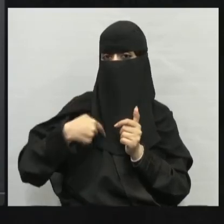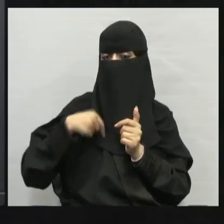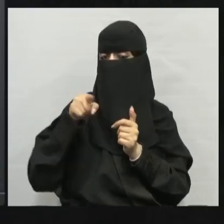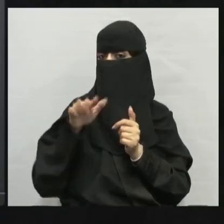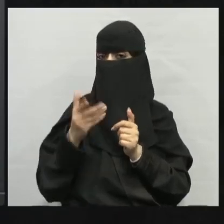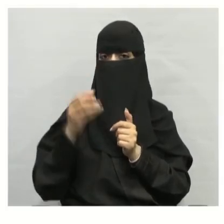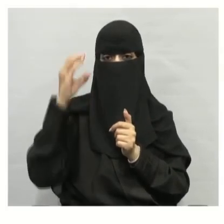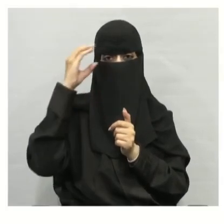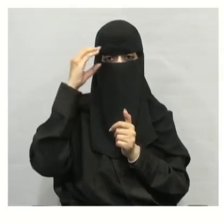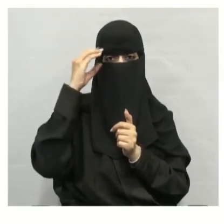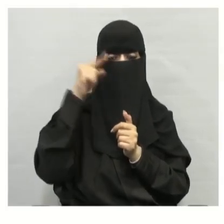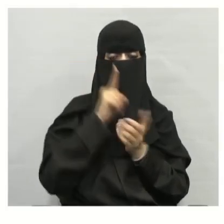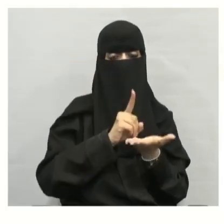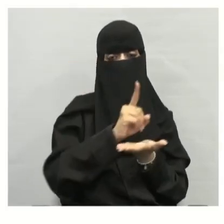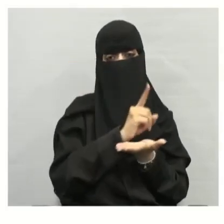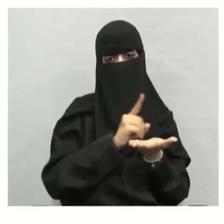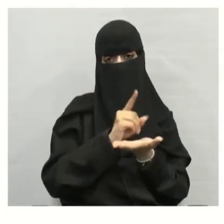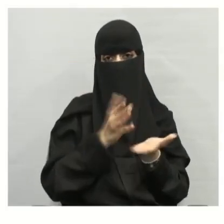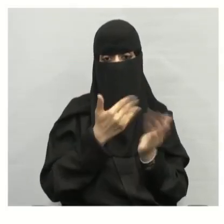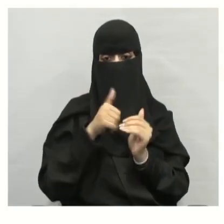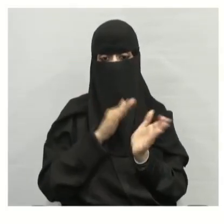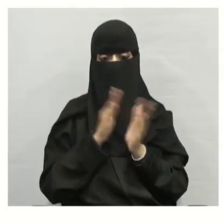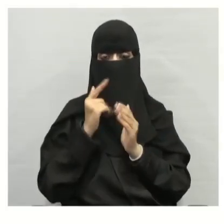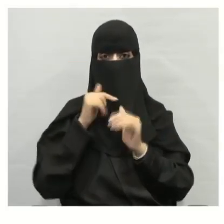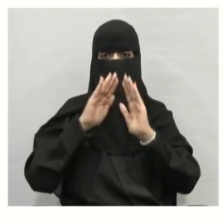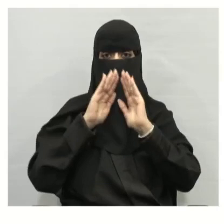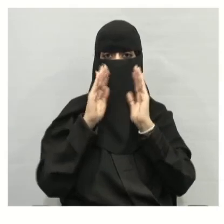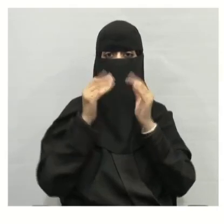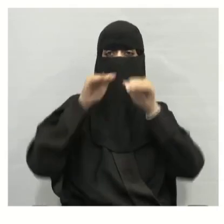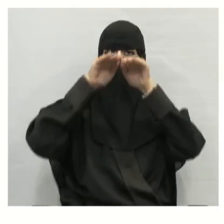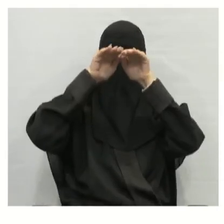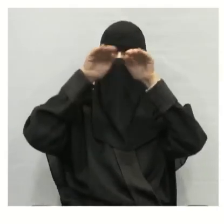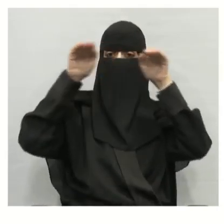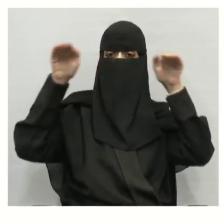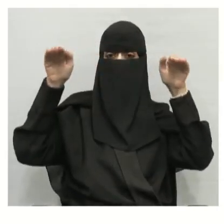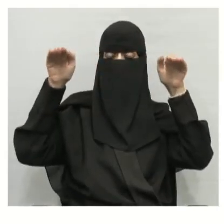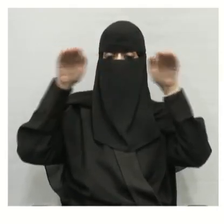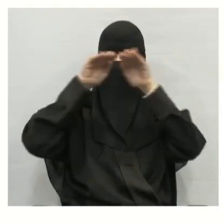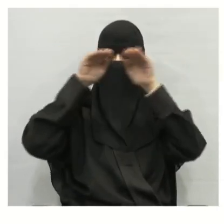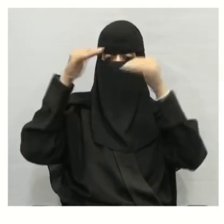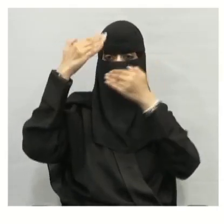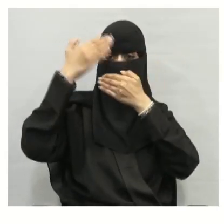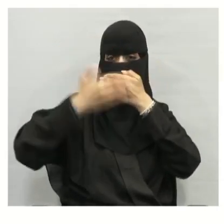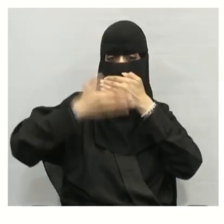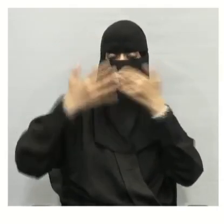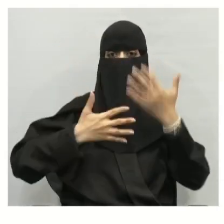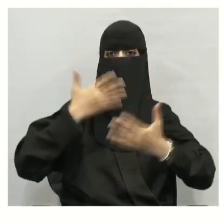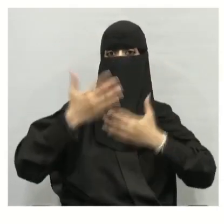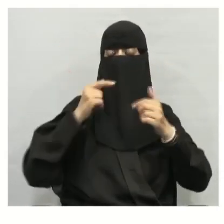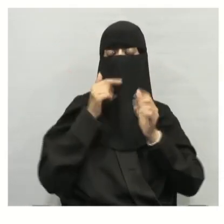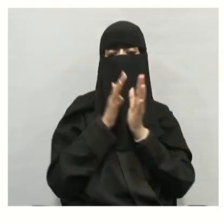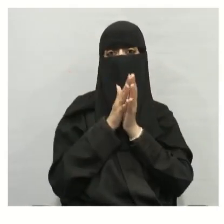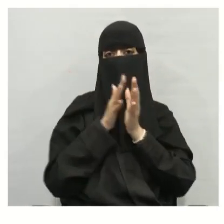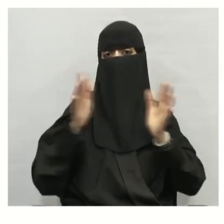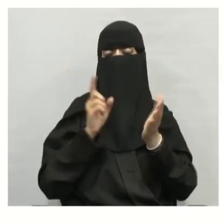بعلم البيئة ننتقل إلى الغلاف الحيوي الغلاف الحيوي هو أكبر نظام